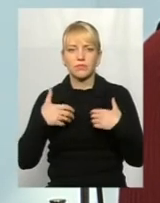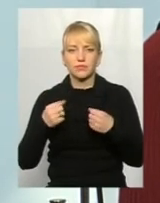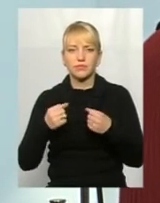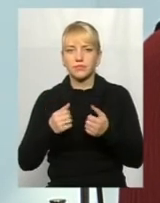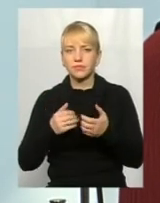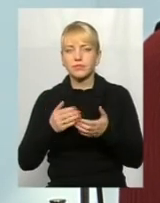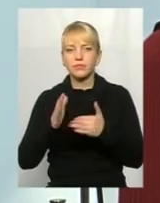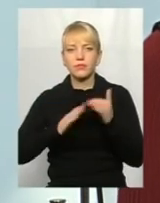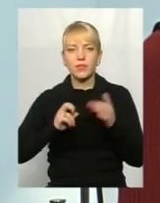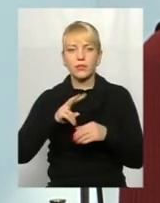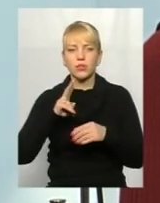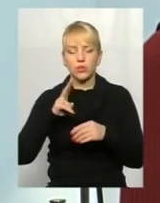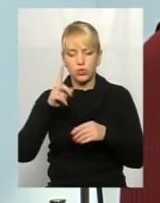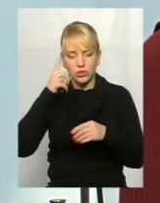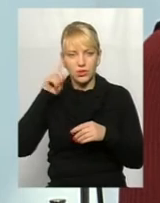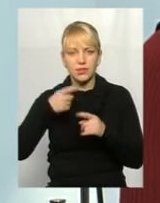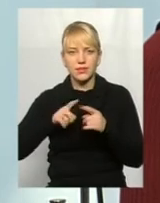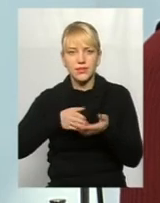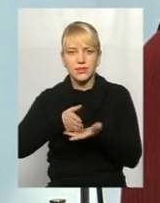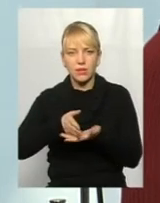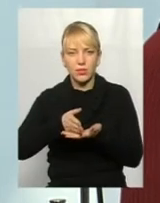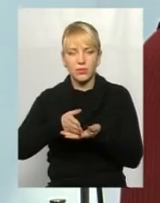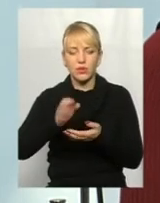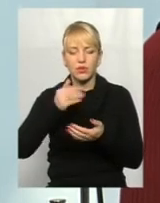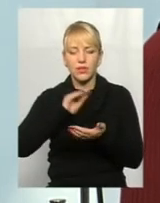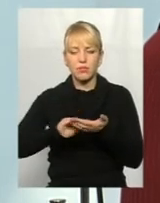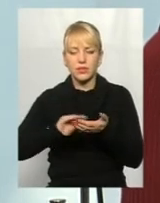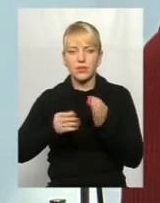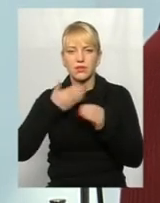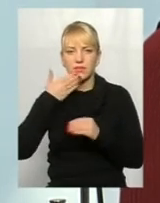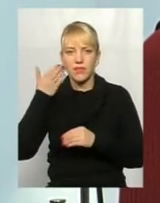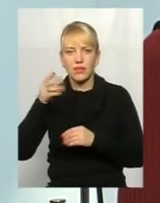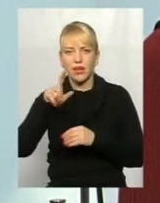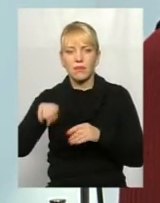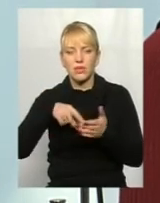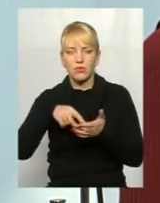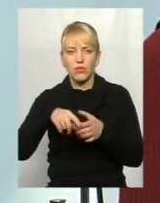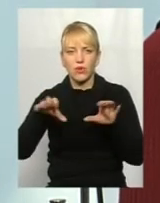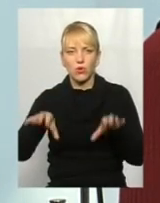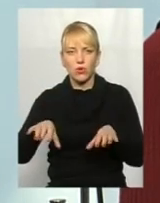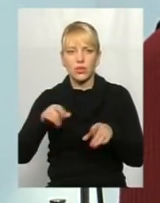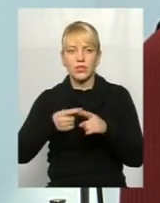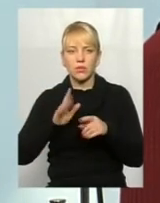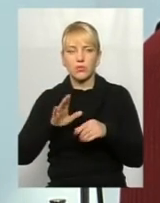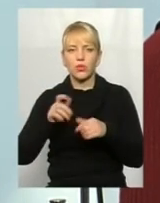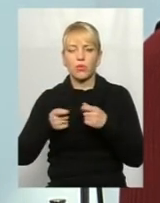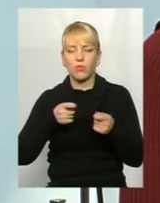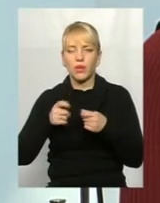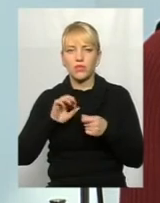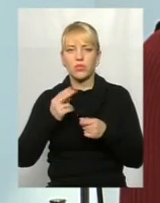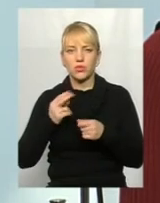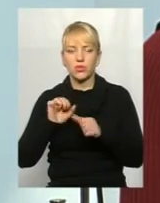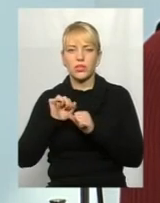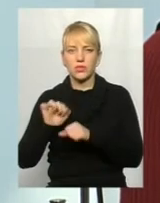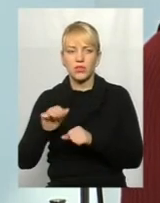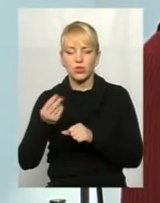спеціалісти, які саме керують цей напрямок, написати звернення і на міського голову, і це буде на управління соціального захисту. В минулому році